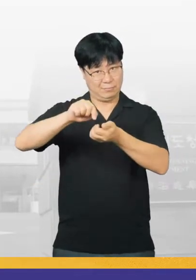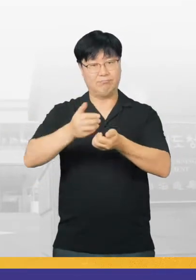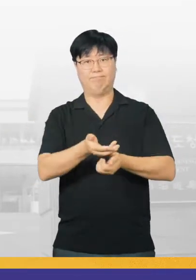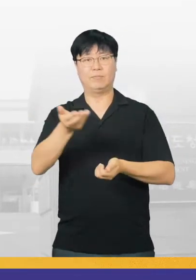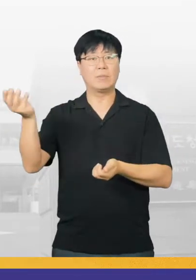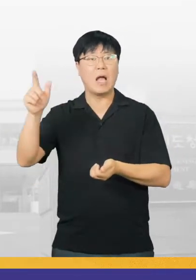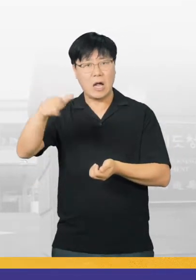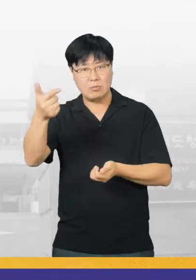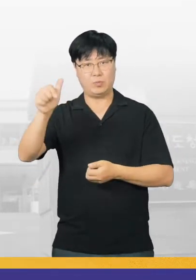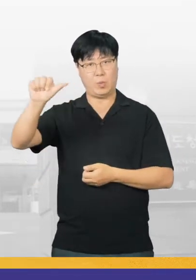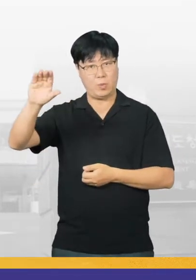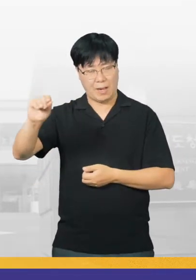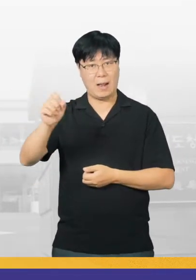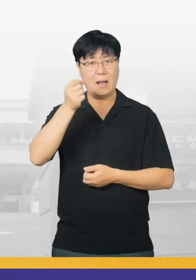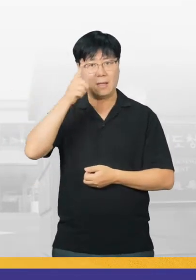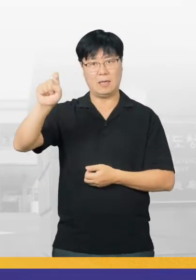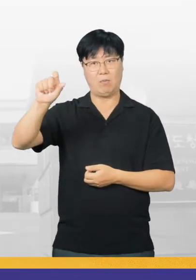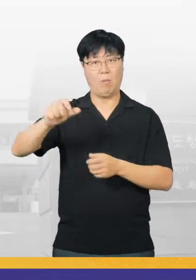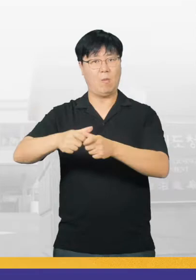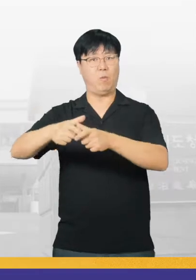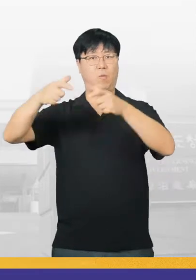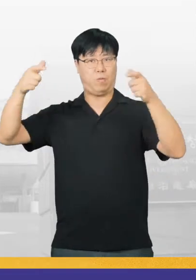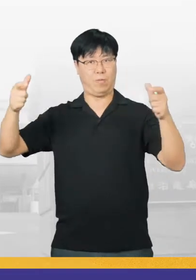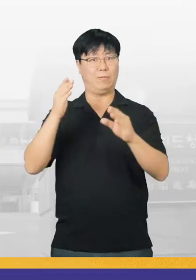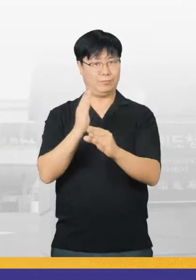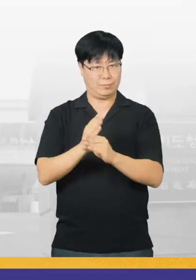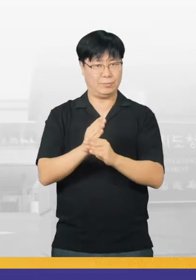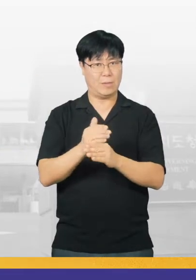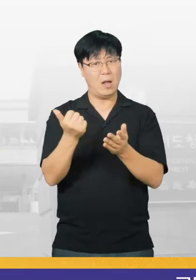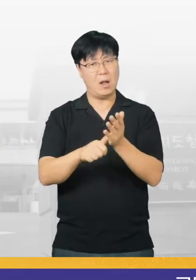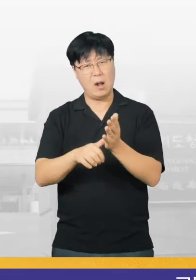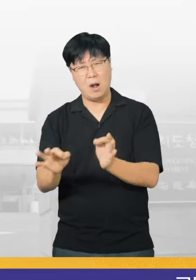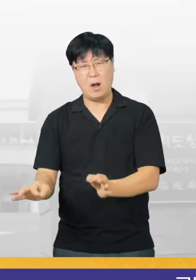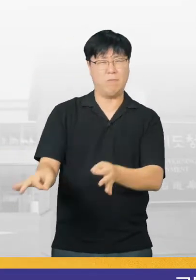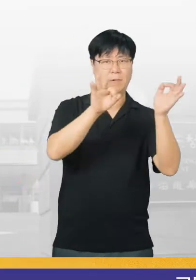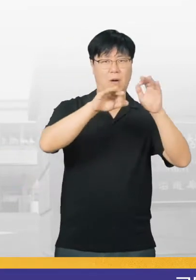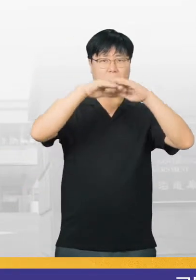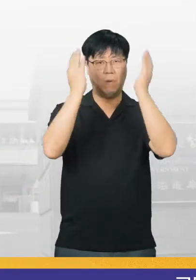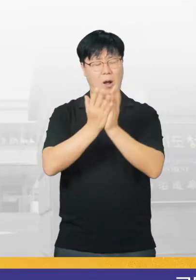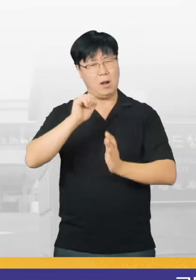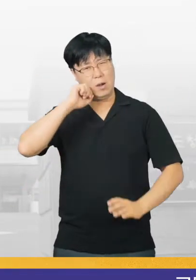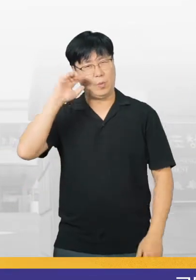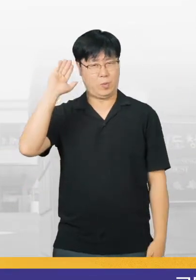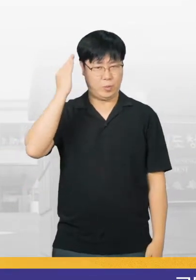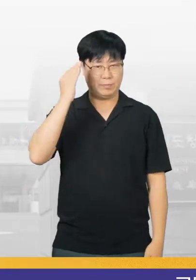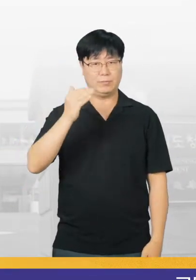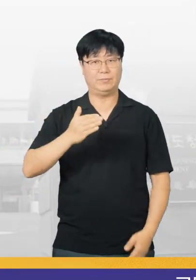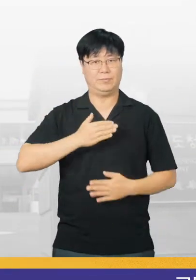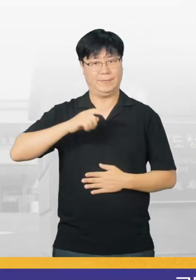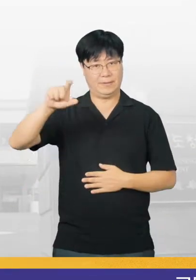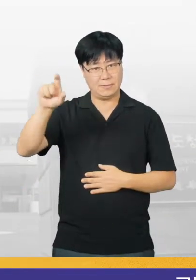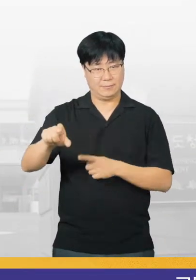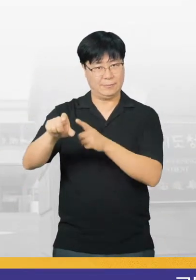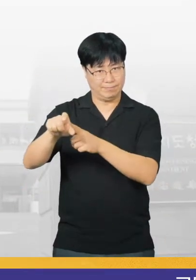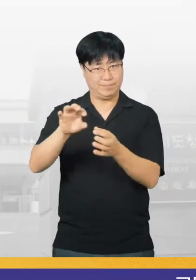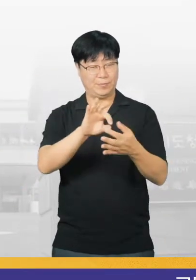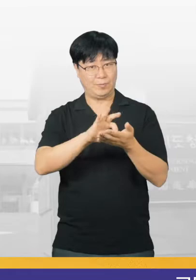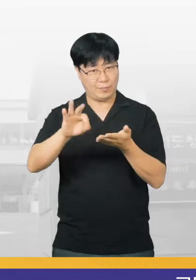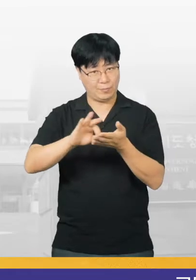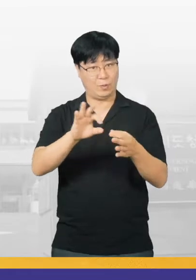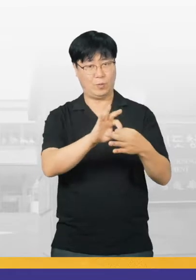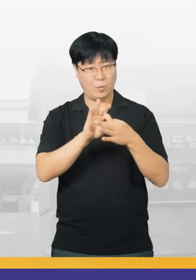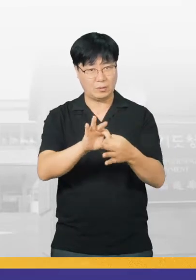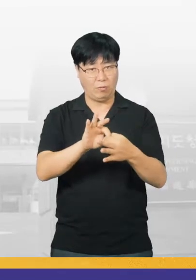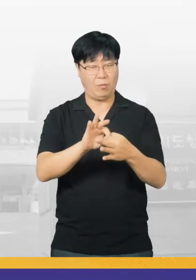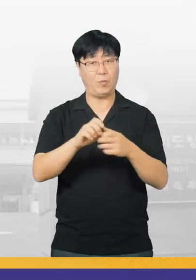1회 5만 원, 월 15만 원으로 크게 늘어나고 있습니다. 고물가로 모두가 어려운 요즘 시기에 탐나는전 이용을